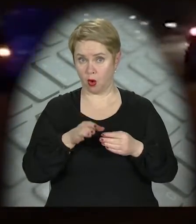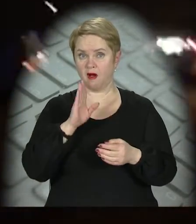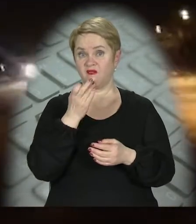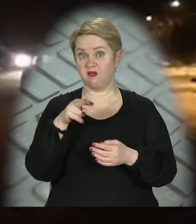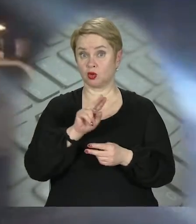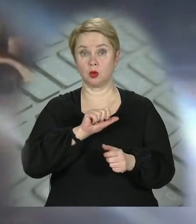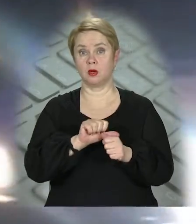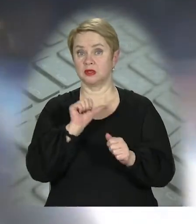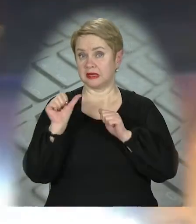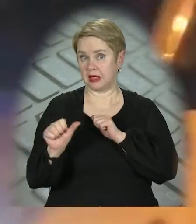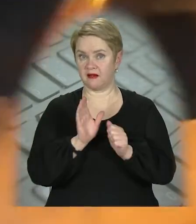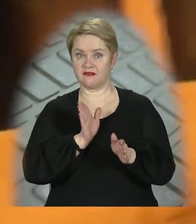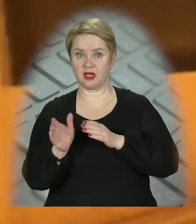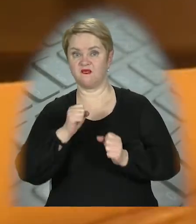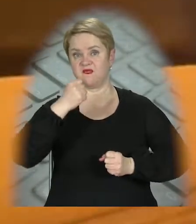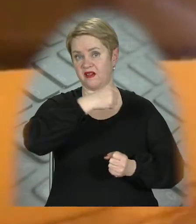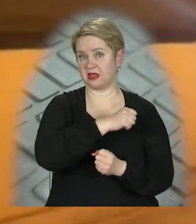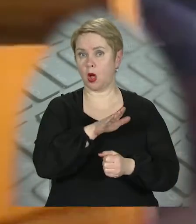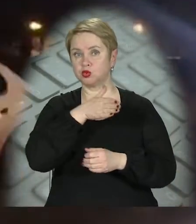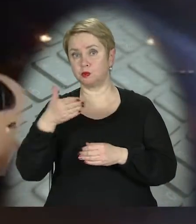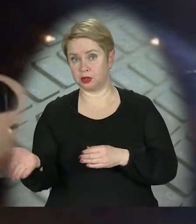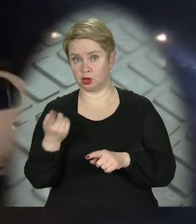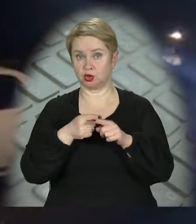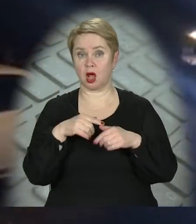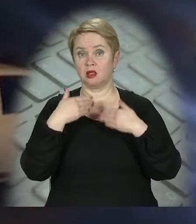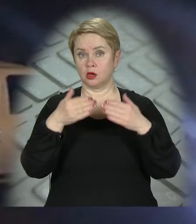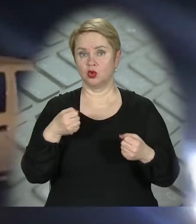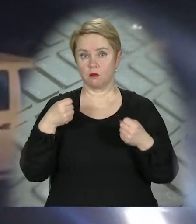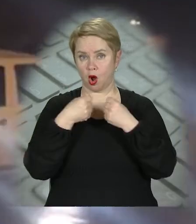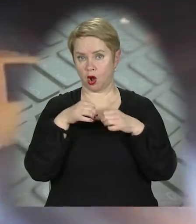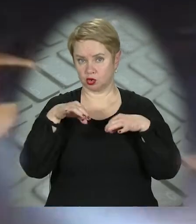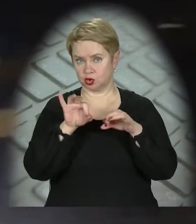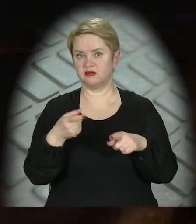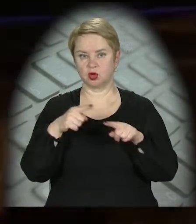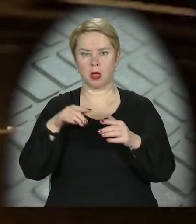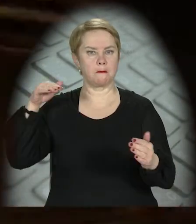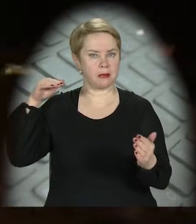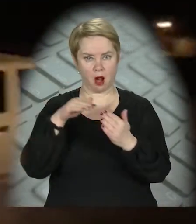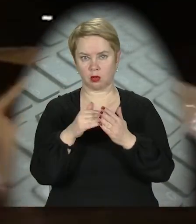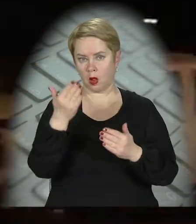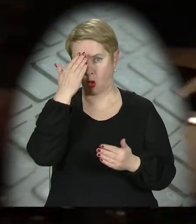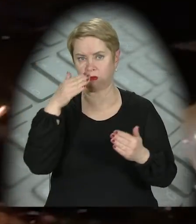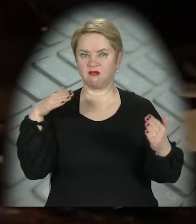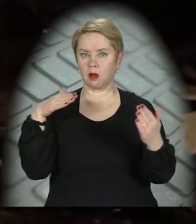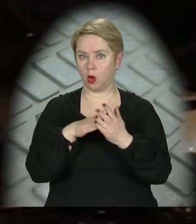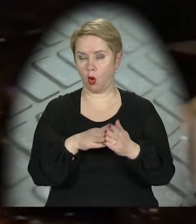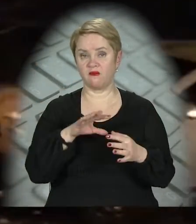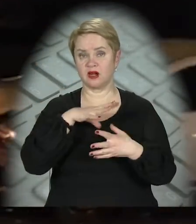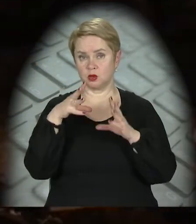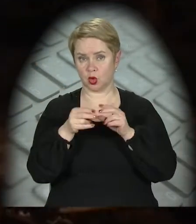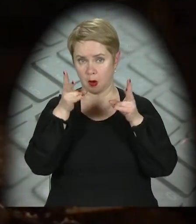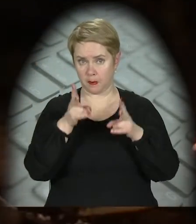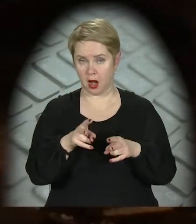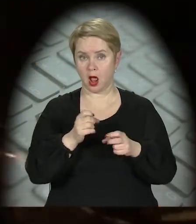«Форду», аби уникнути ДТП, вивернув кермо і з'їхав на узбіччя. Наступну машину «Фольксваген» все ж таки протаранив лоб у лоб. В результаті